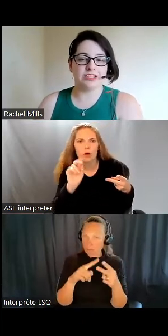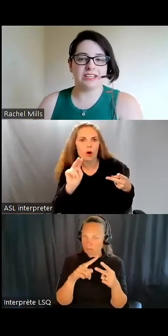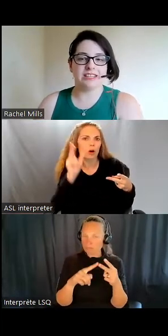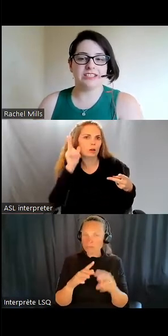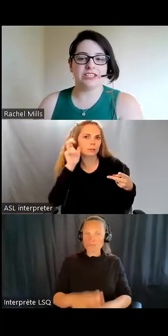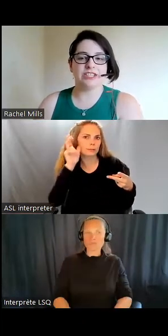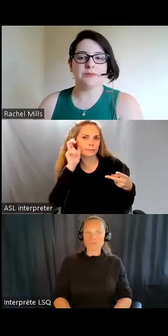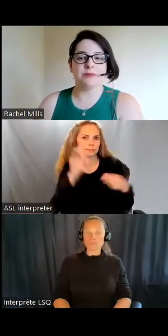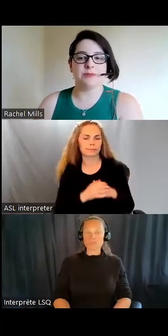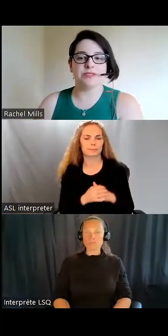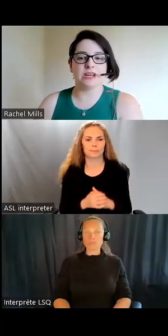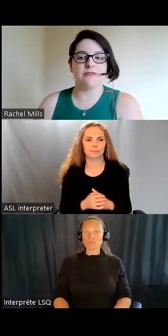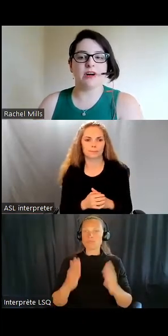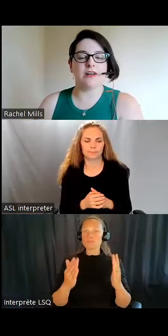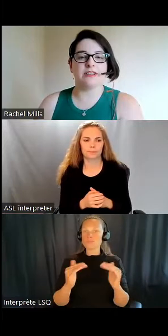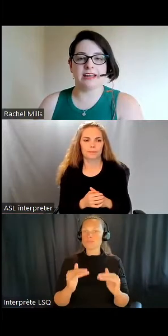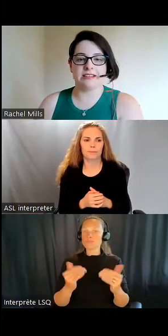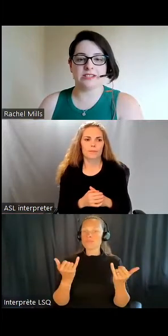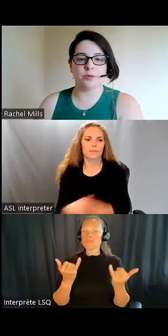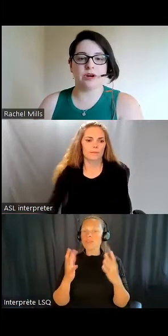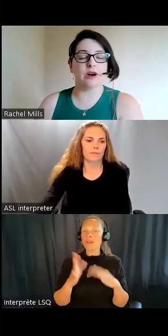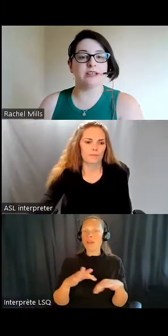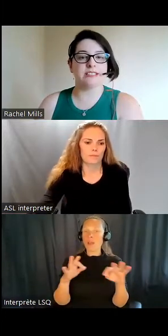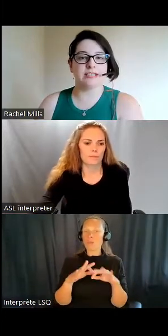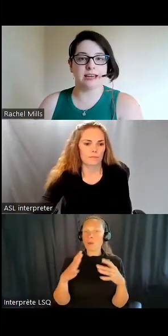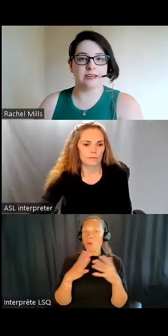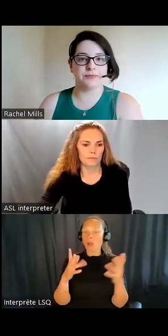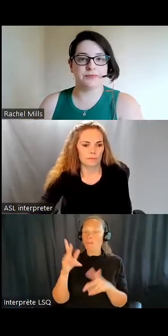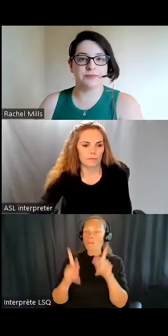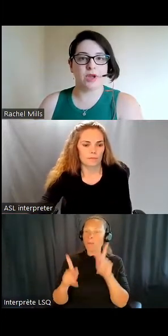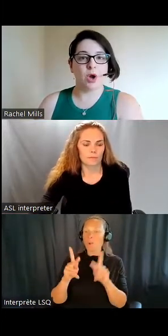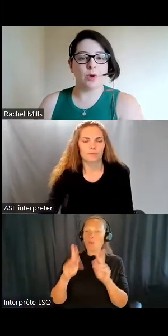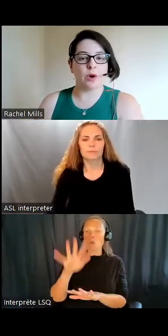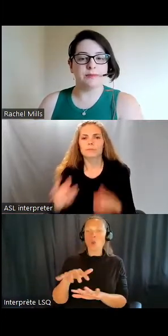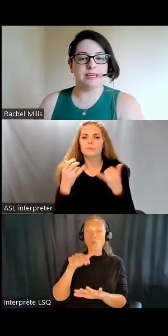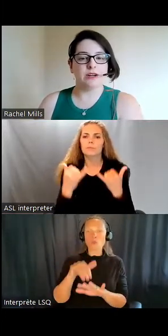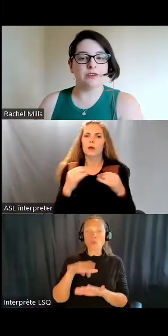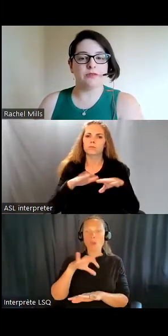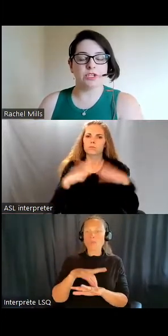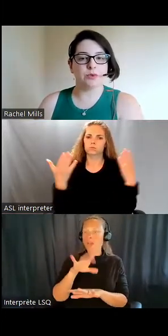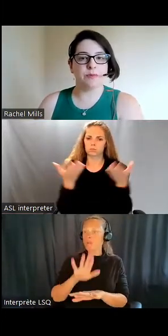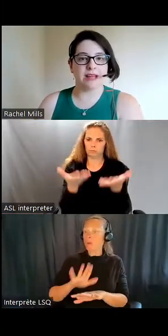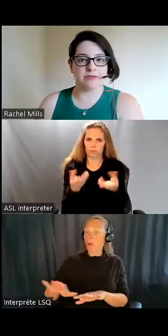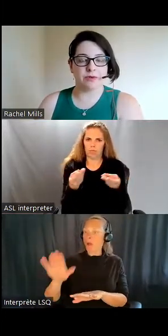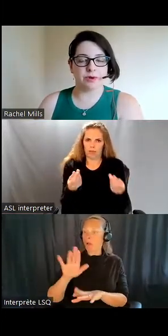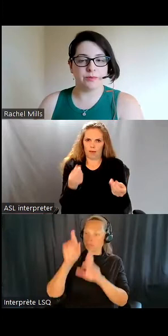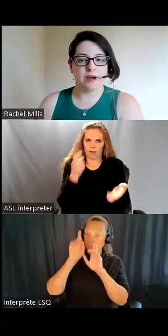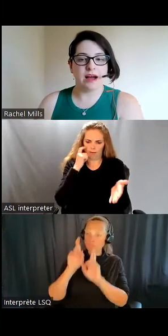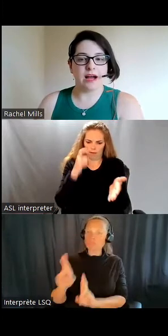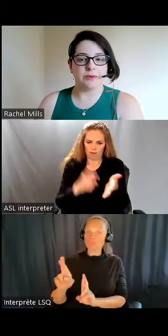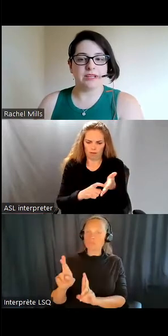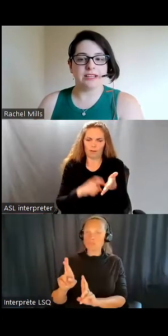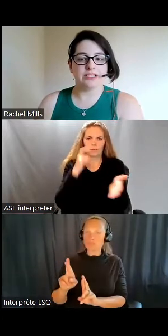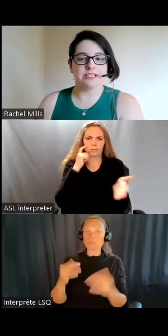Nous aimerions commencer par reconnaître les peuples autochtones de toutes les terres sur lesquelles nous nous trouvons aujourd'hui. Alors que nous nous